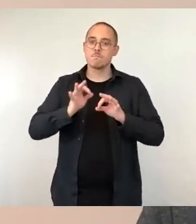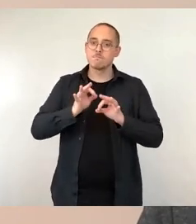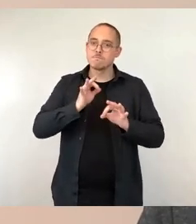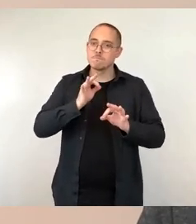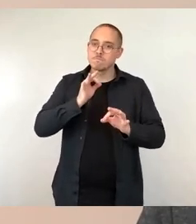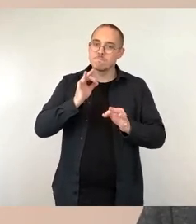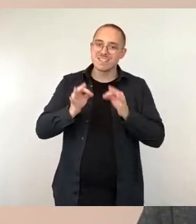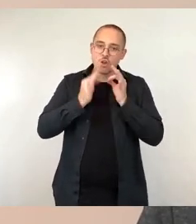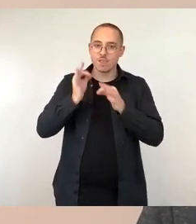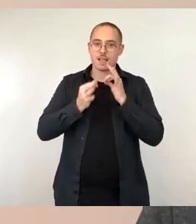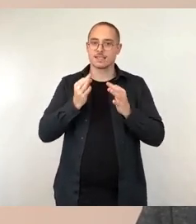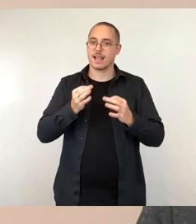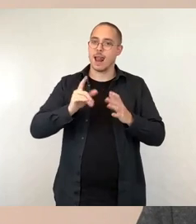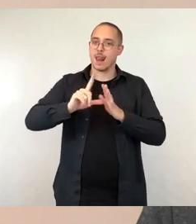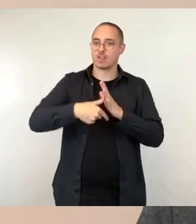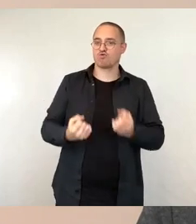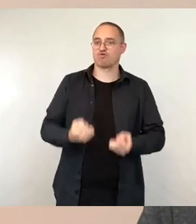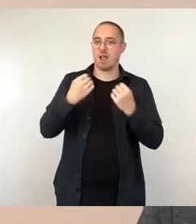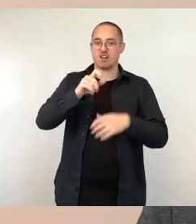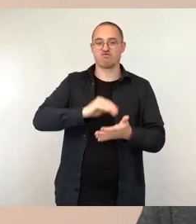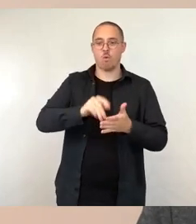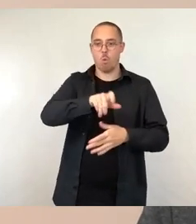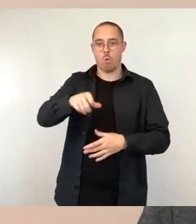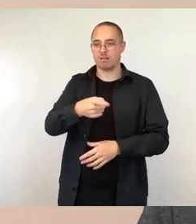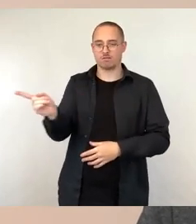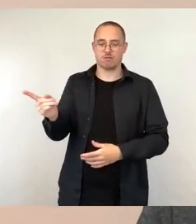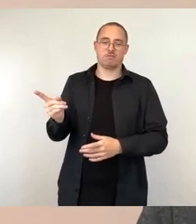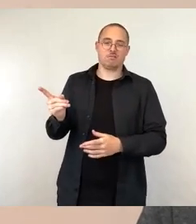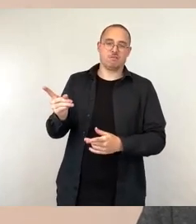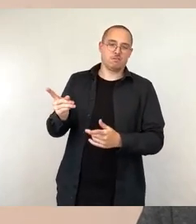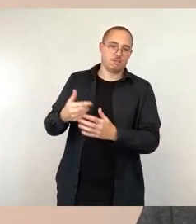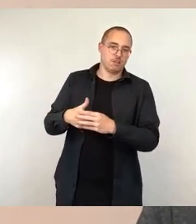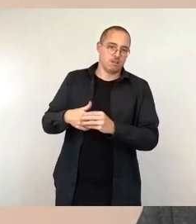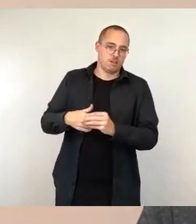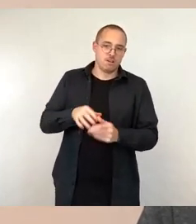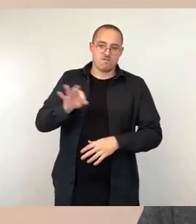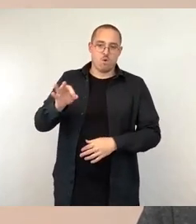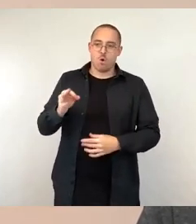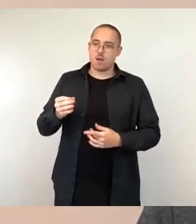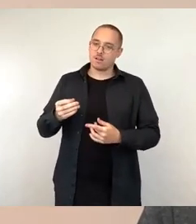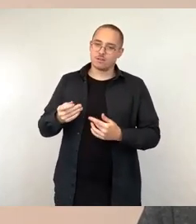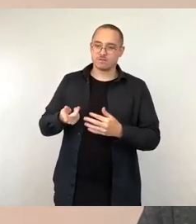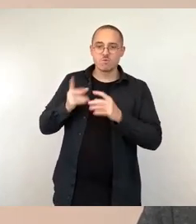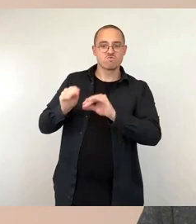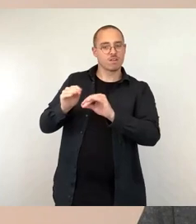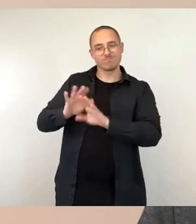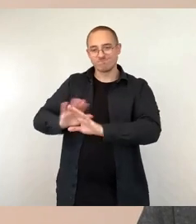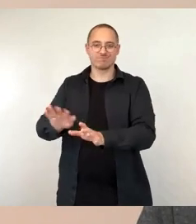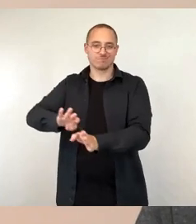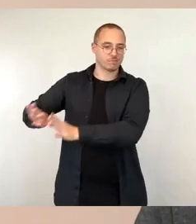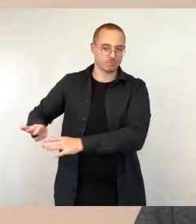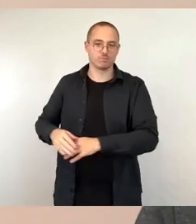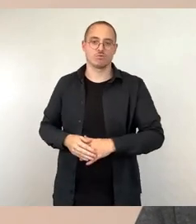Einzelunterricht. Man könnte noch in der Entgeltordnung, auch die liegt Ihnen ja gerade vor, die